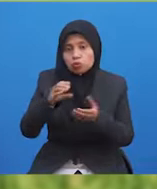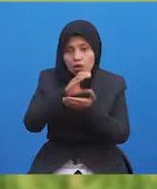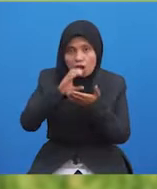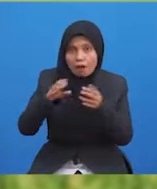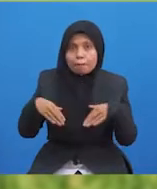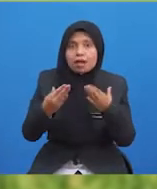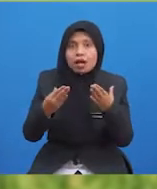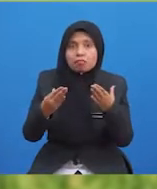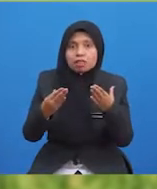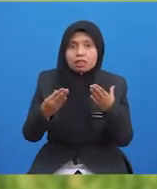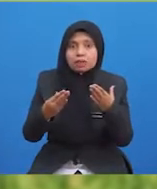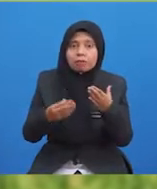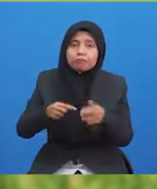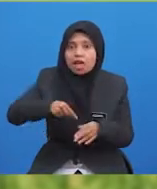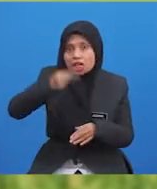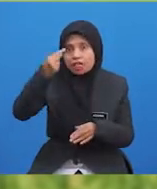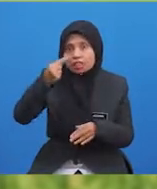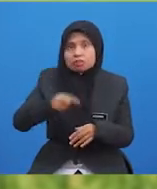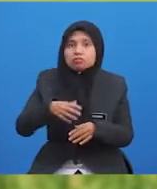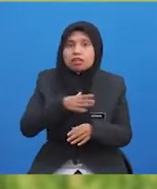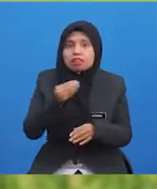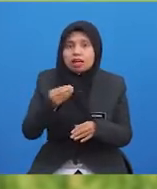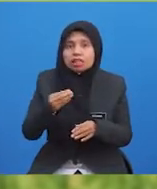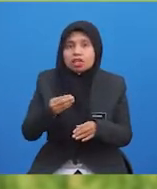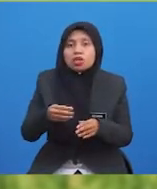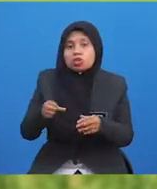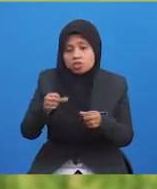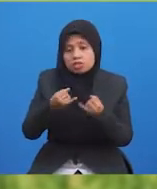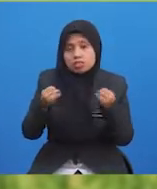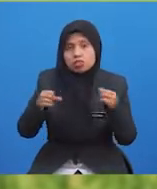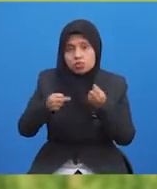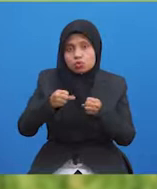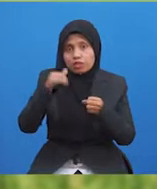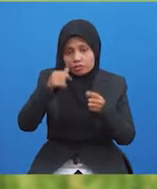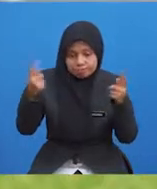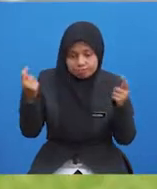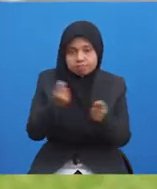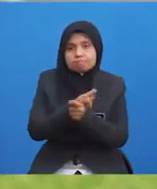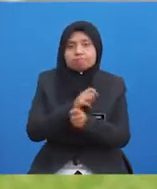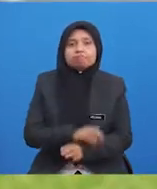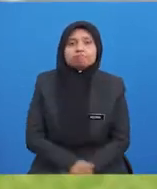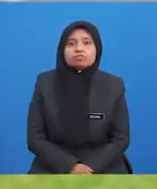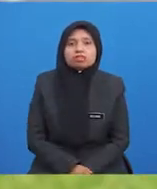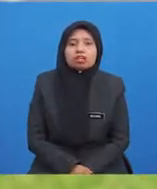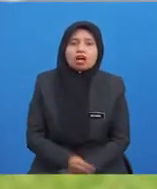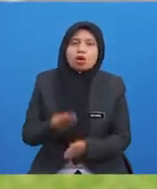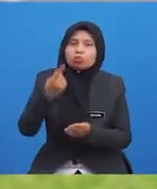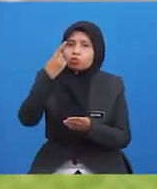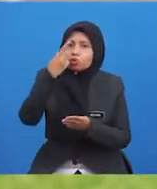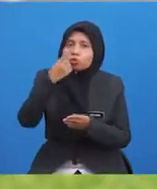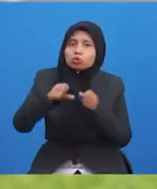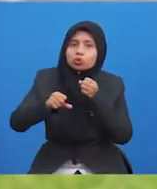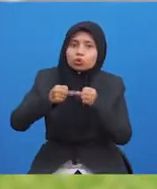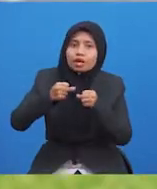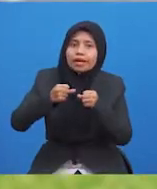keagresifan yang ditunjulkan serta jenis sukan yang dipertandingkan. Bagi sukan bola sepak,